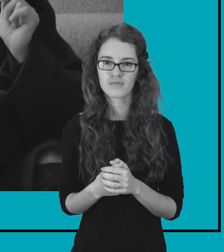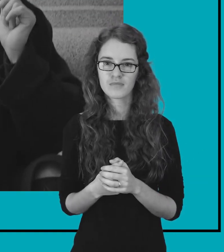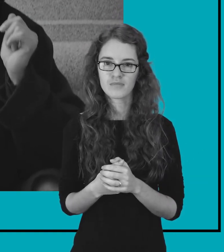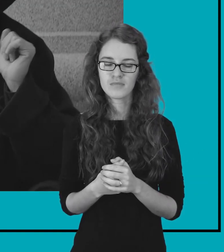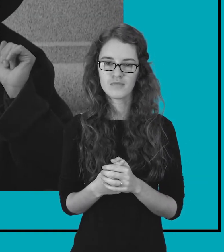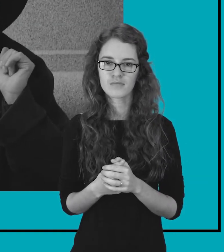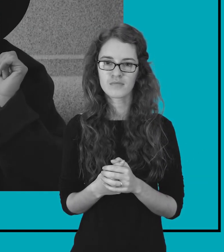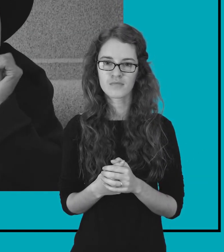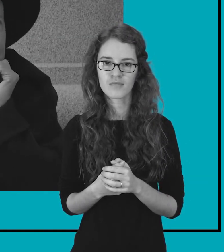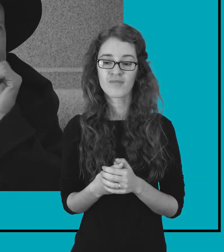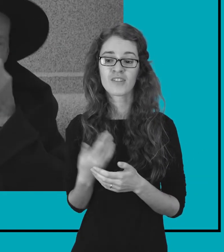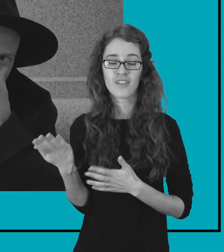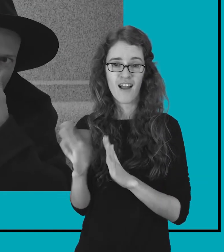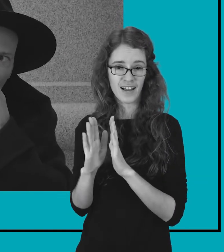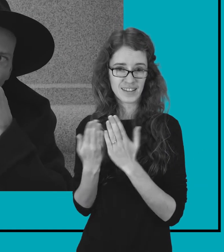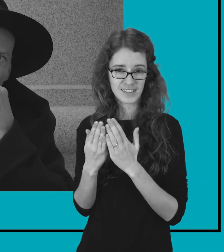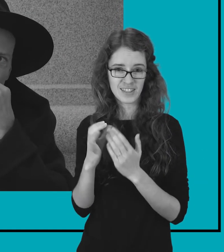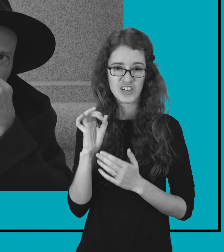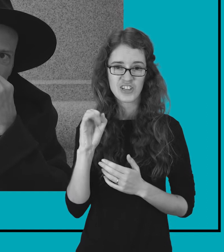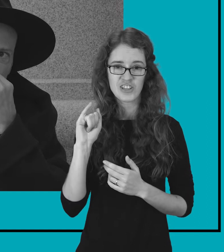Alessandro Bariko Šilkas.